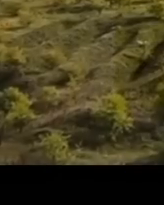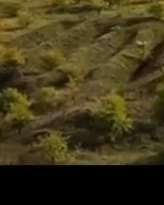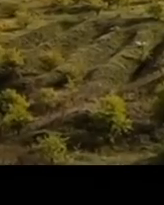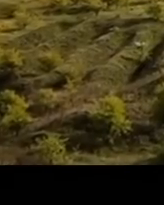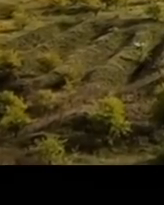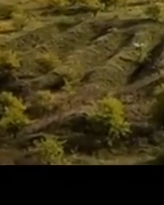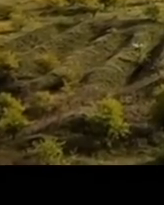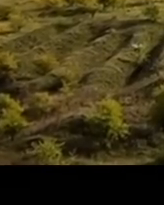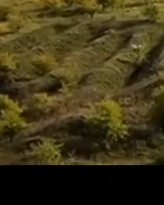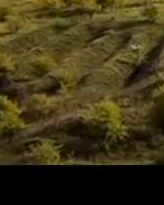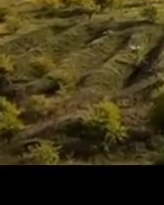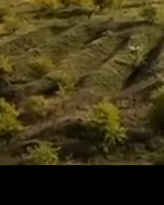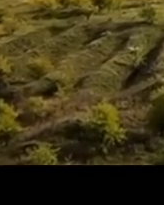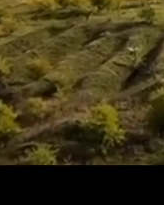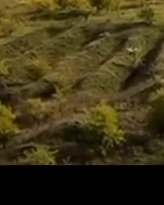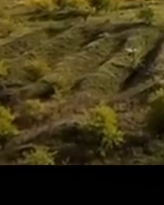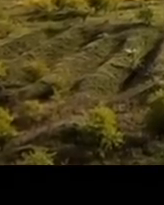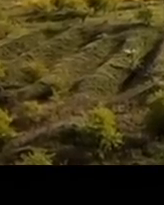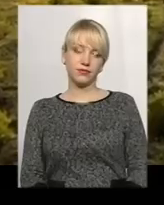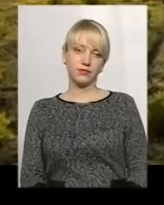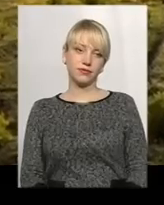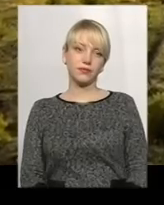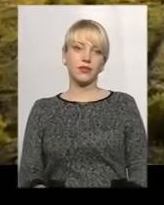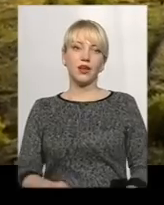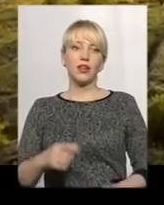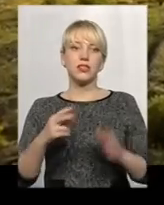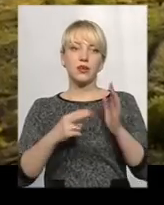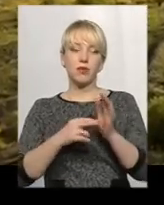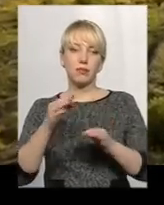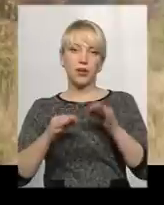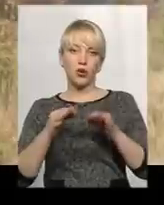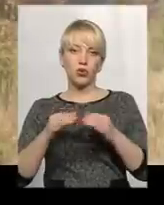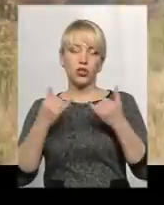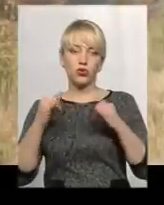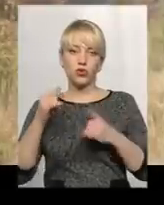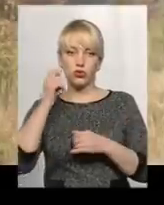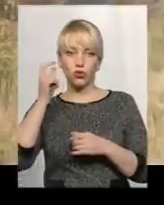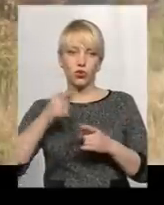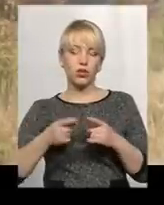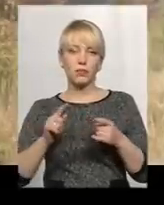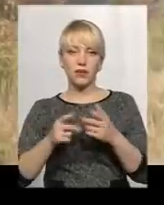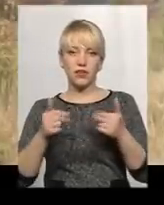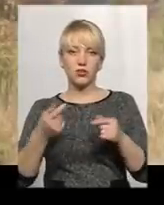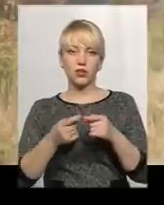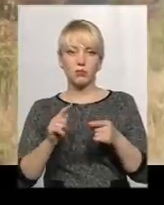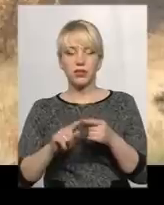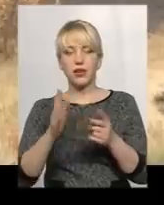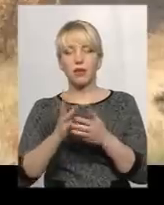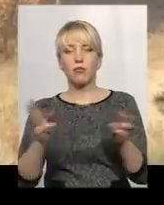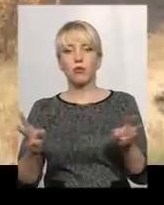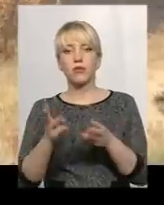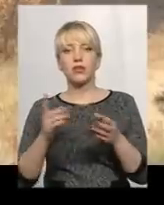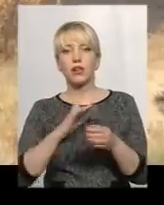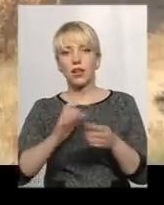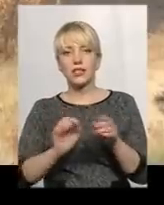а й біологічне різноманіття в межах одного із семи природніх чудес України. Підтвердженням цьому стала чергова пожежа, яка